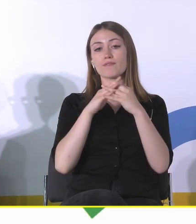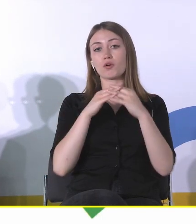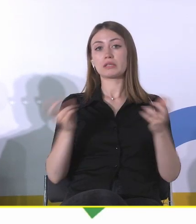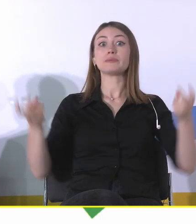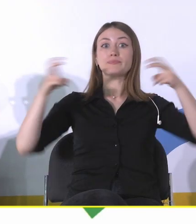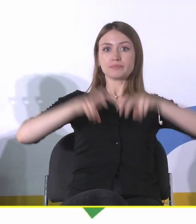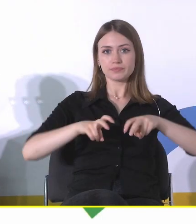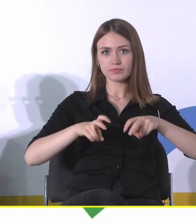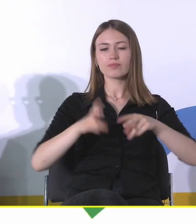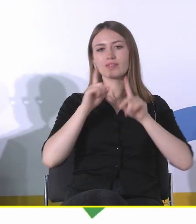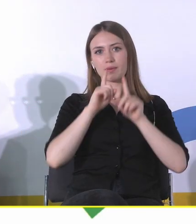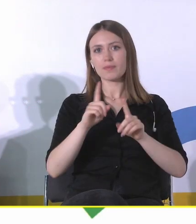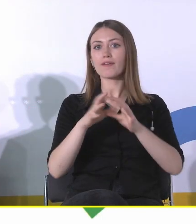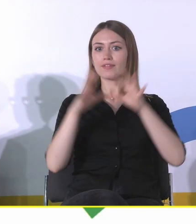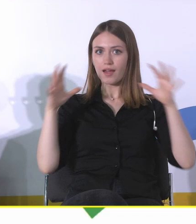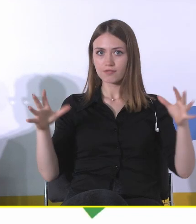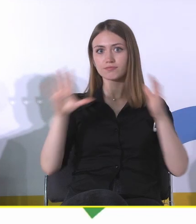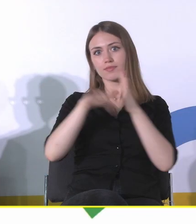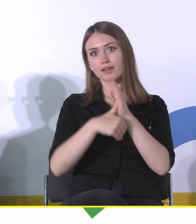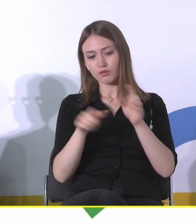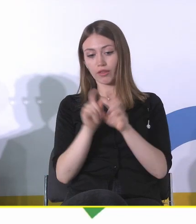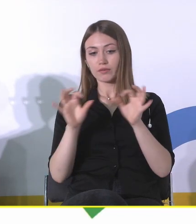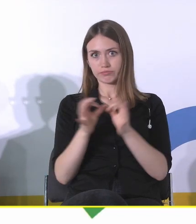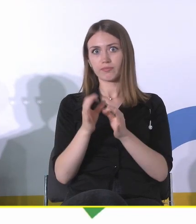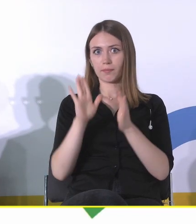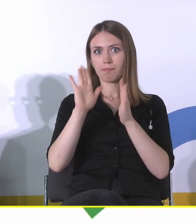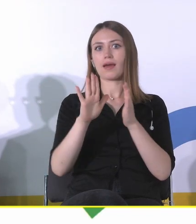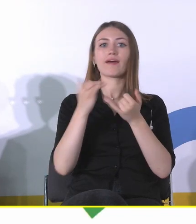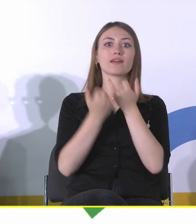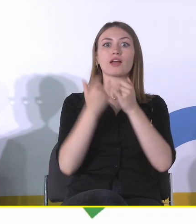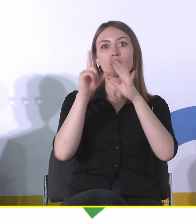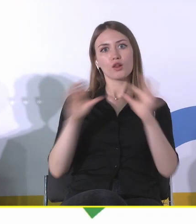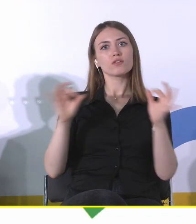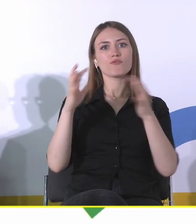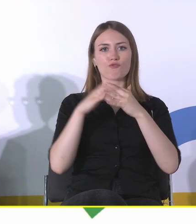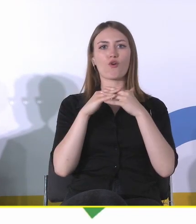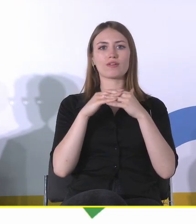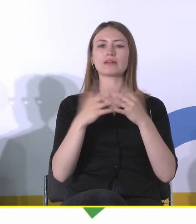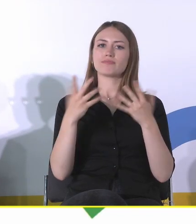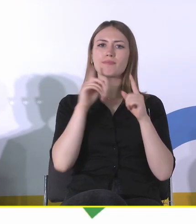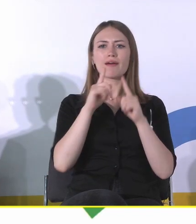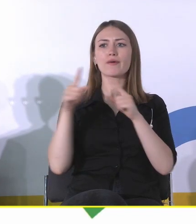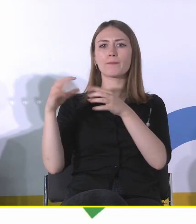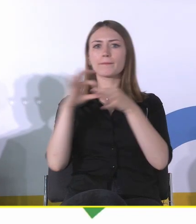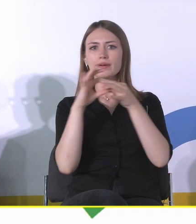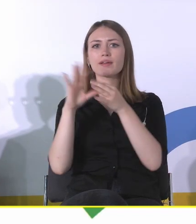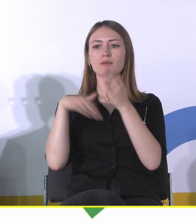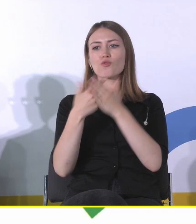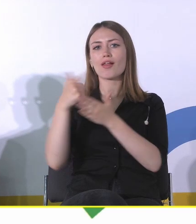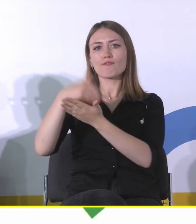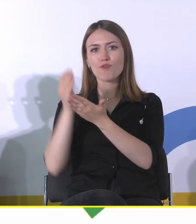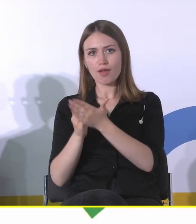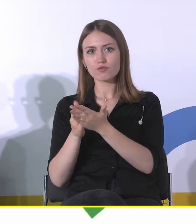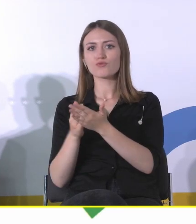miasto i mniejsze też taki plan ma. Te plany teoretycznie są kompatybilne z jakimiś strategiami na poziomie wojewódzkim. Są